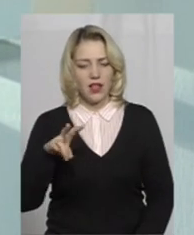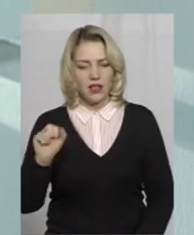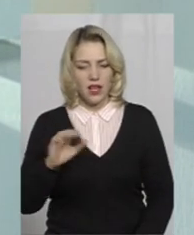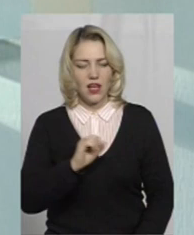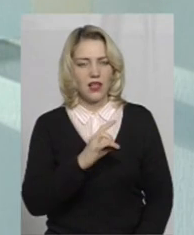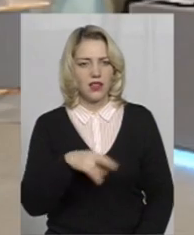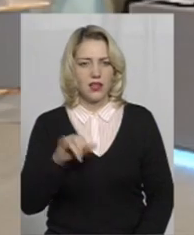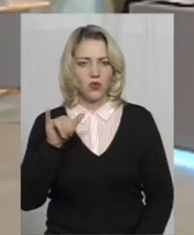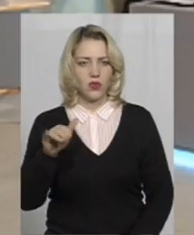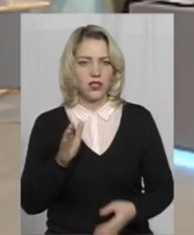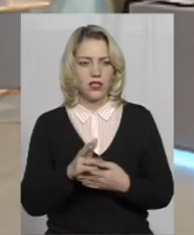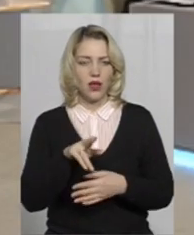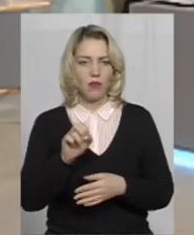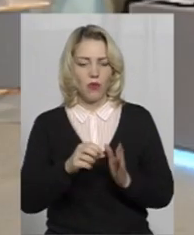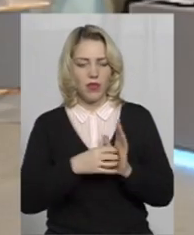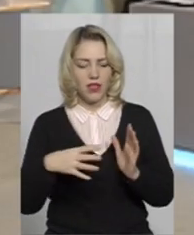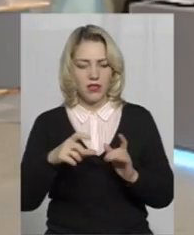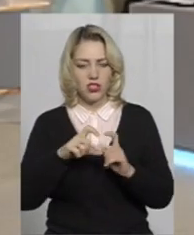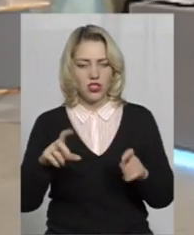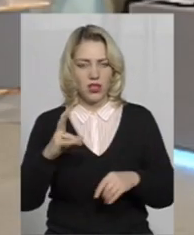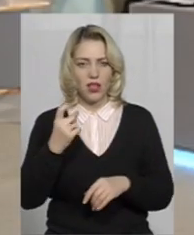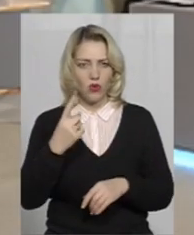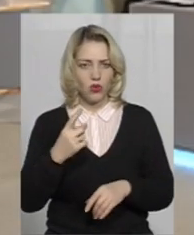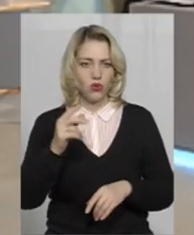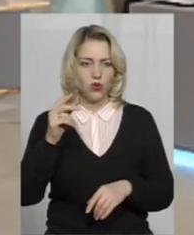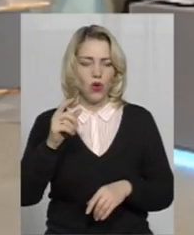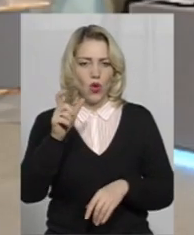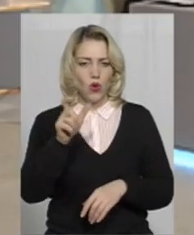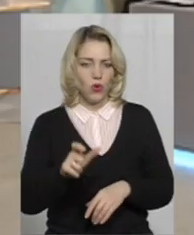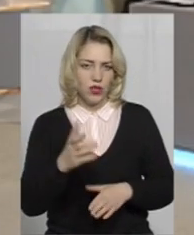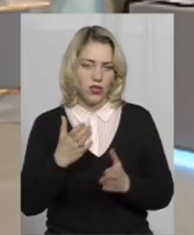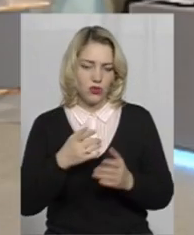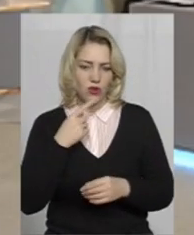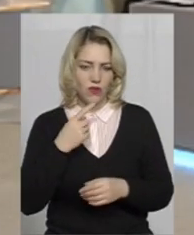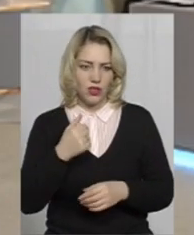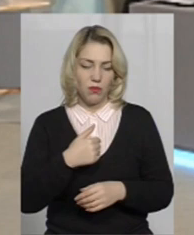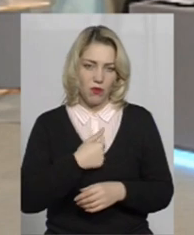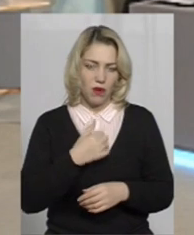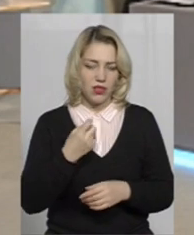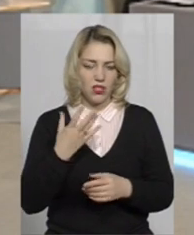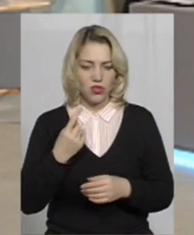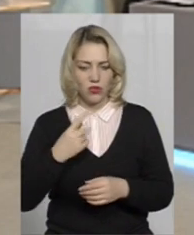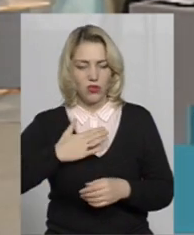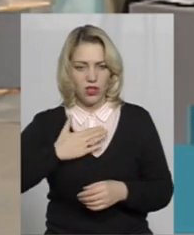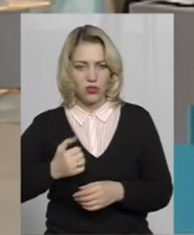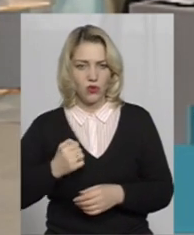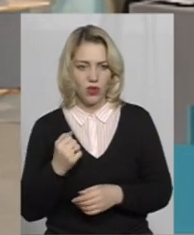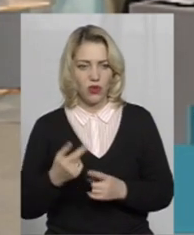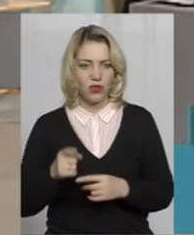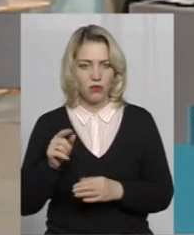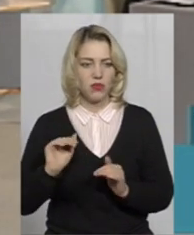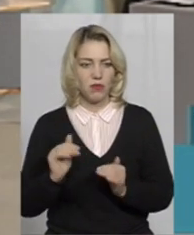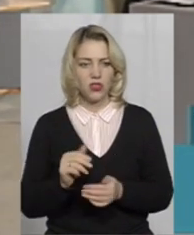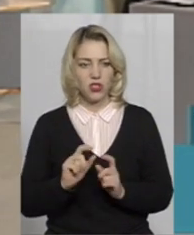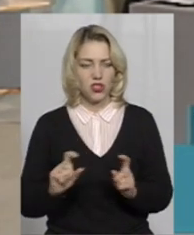у них йде по 15 шкіл на людину. Якщо це ми говоримо про мене і ще одного нашого колеги, там вже